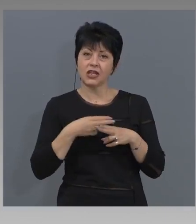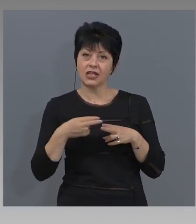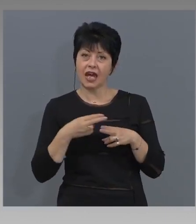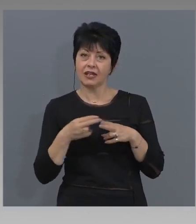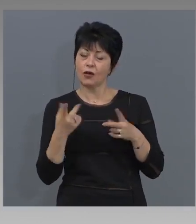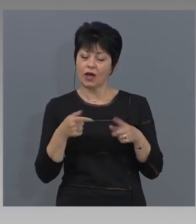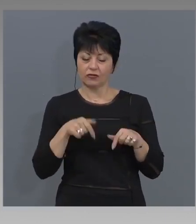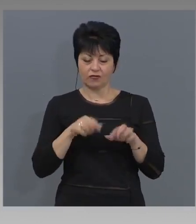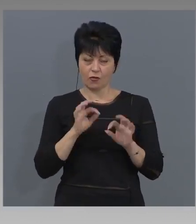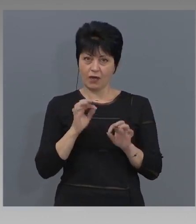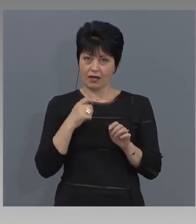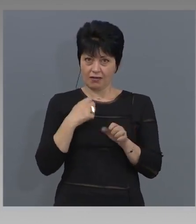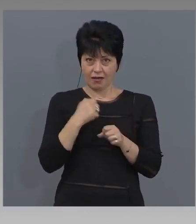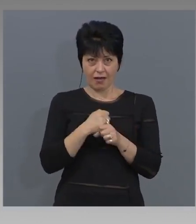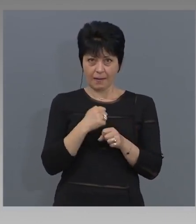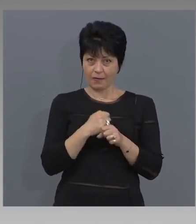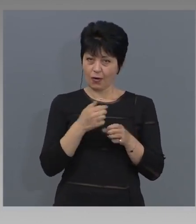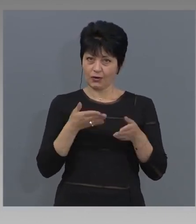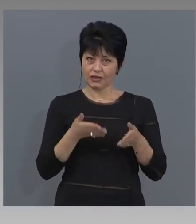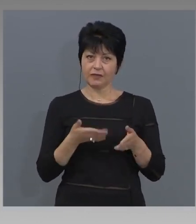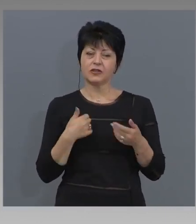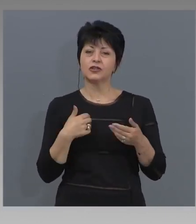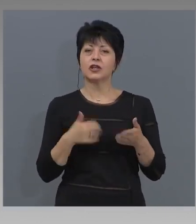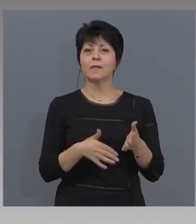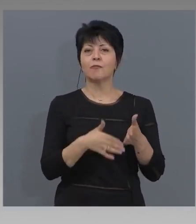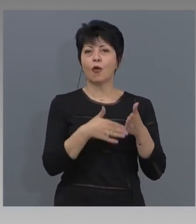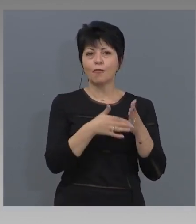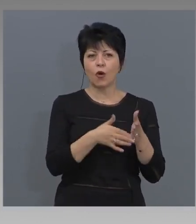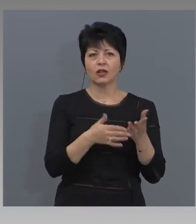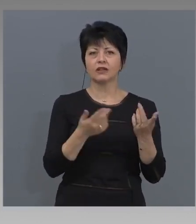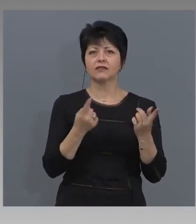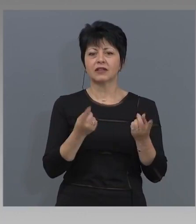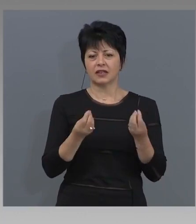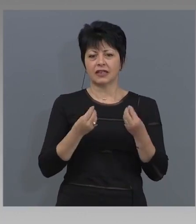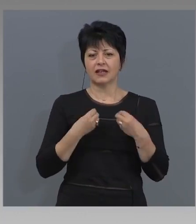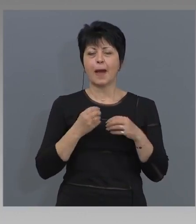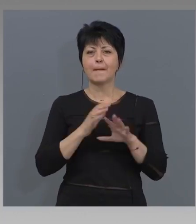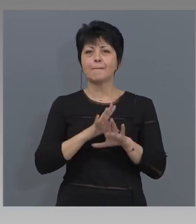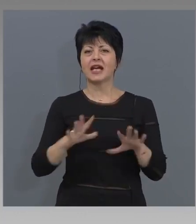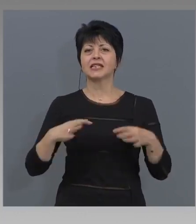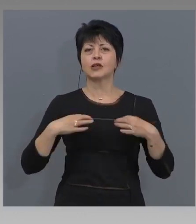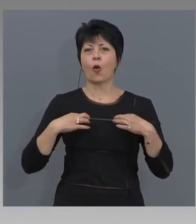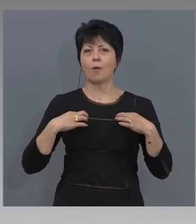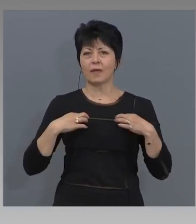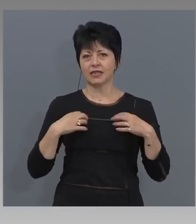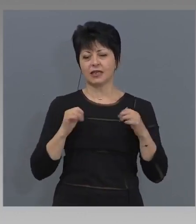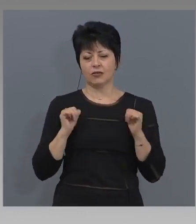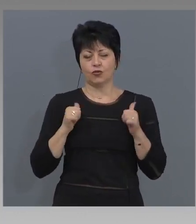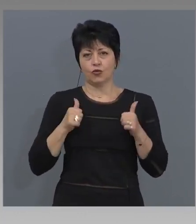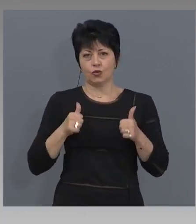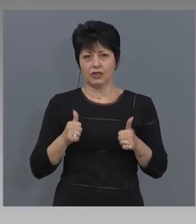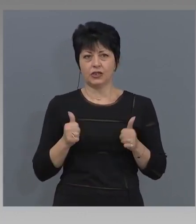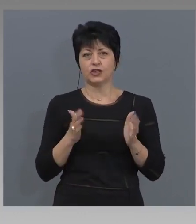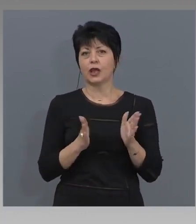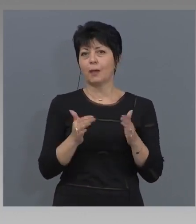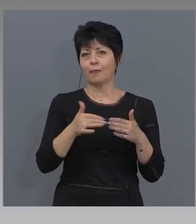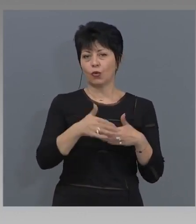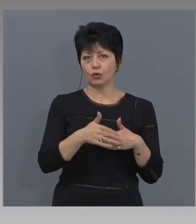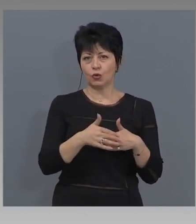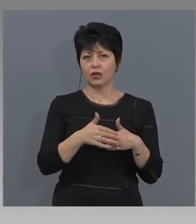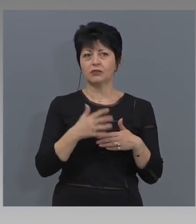и които ще им помогнат да дадат един безопасен и качествен туристически продукт в ситуация